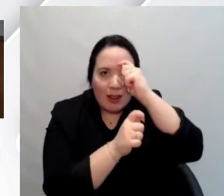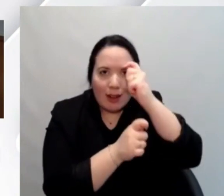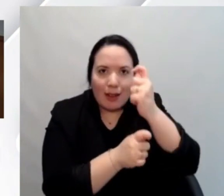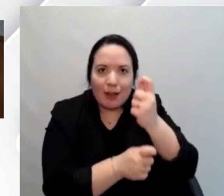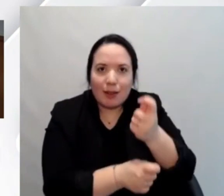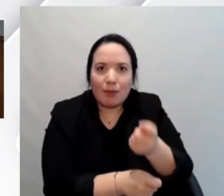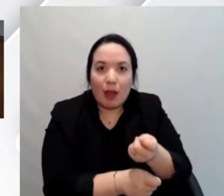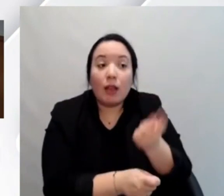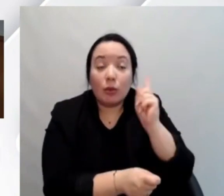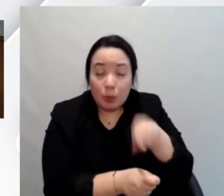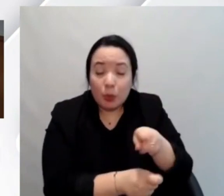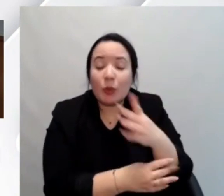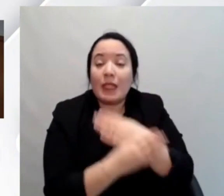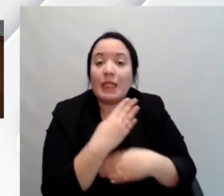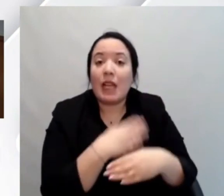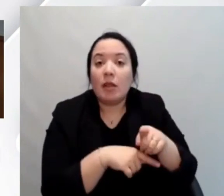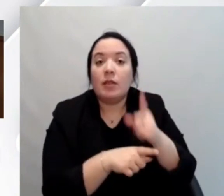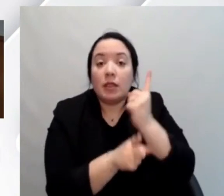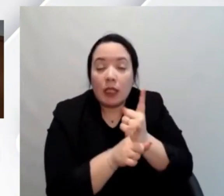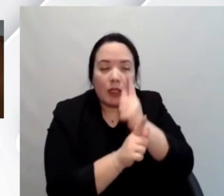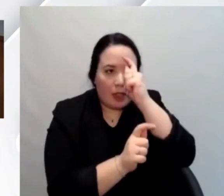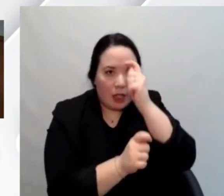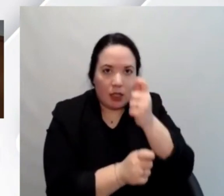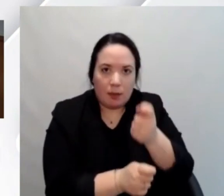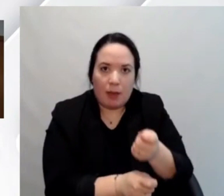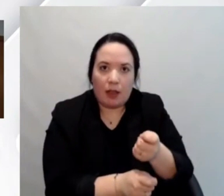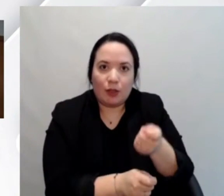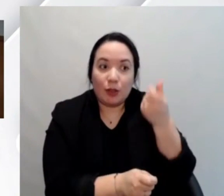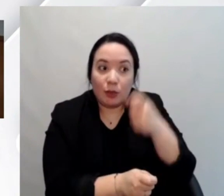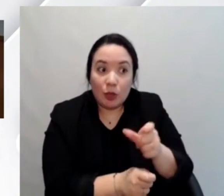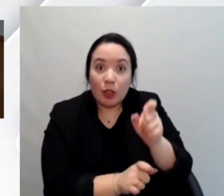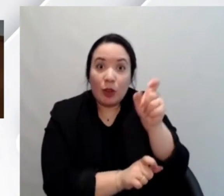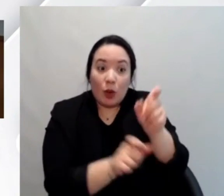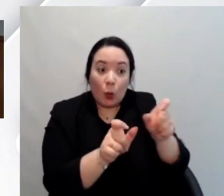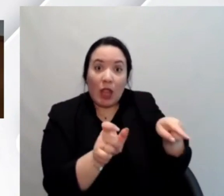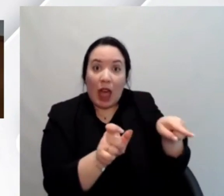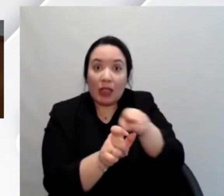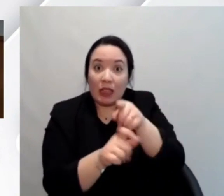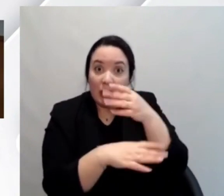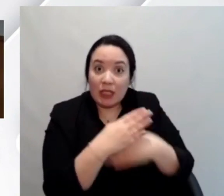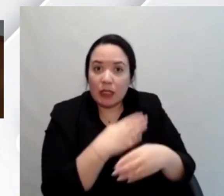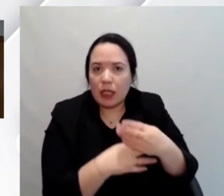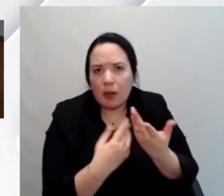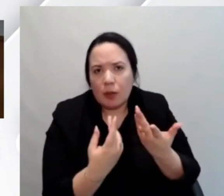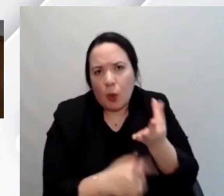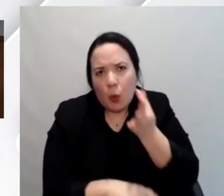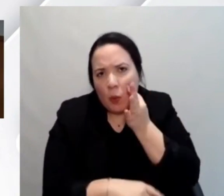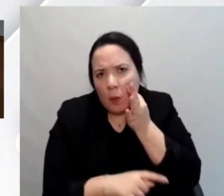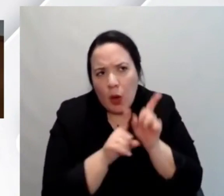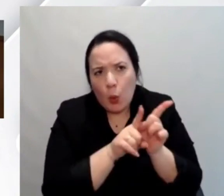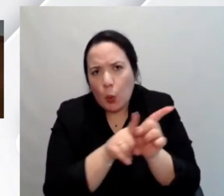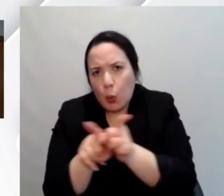agli utenti disabili si deve rispetto perché gli utenti disabili sono persone come tutte le altre